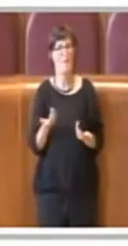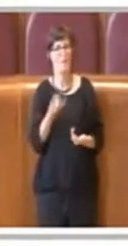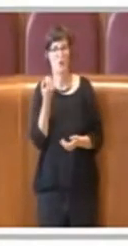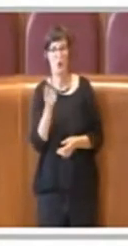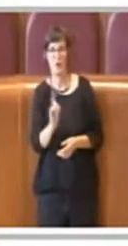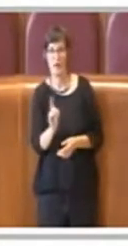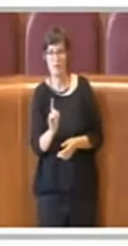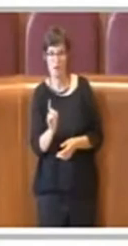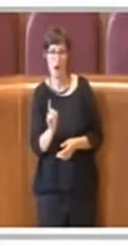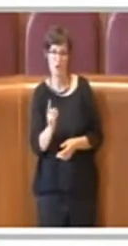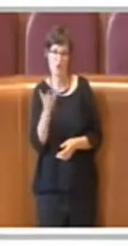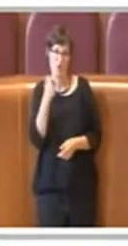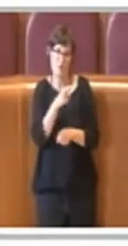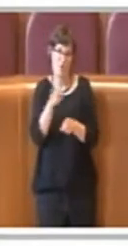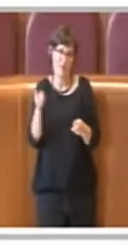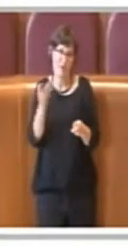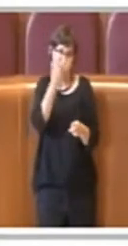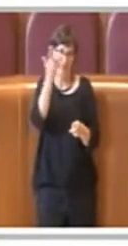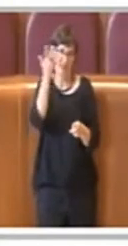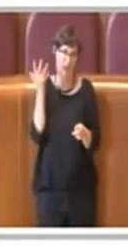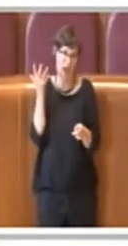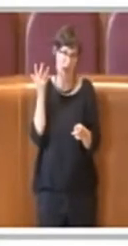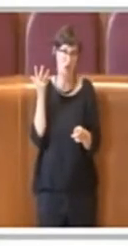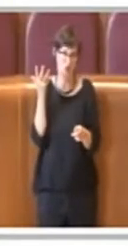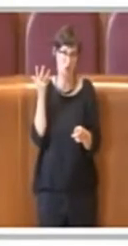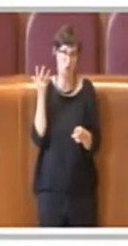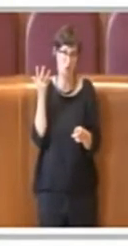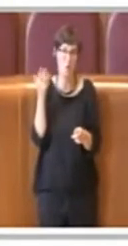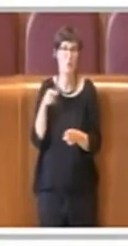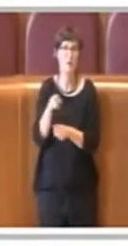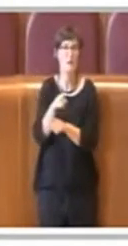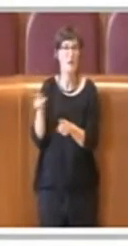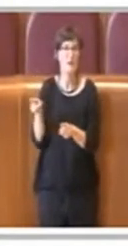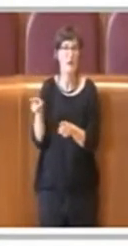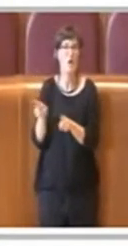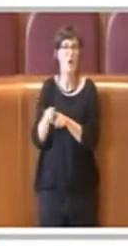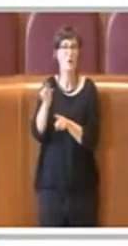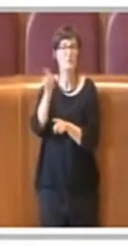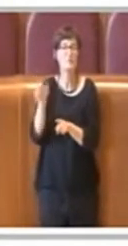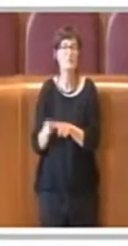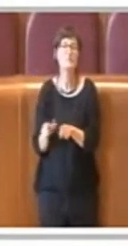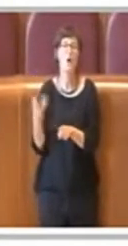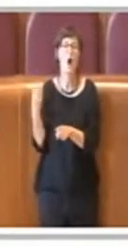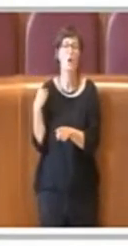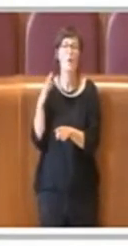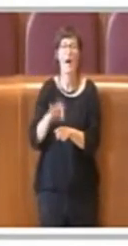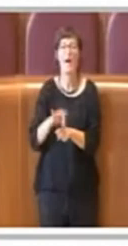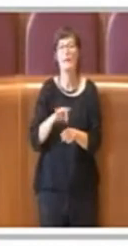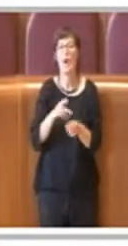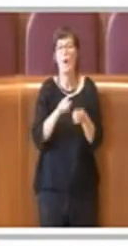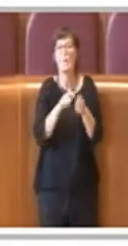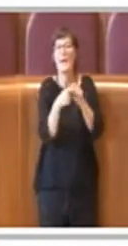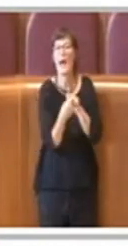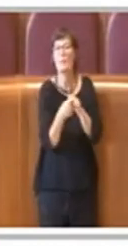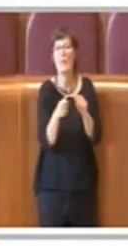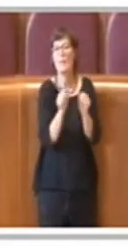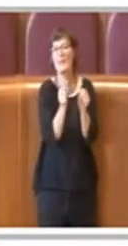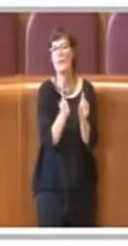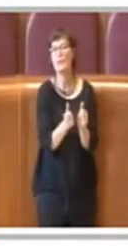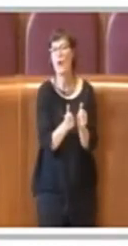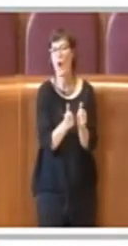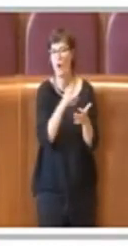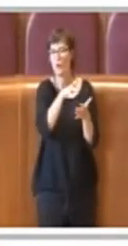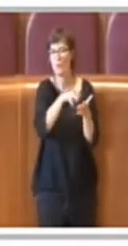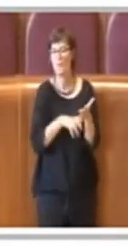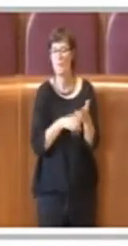tenessero conto, quindi loro ci chiedono di fare questi ritocchi formali, ma ripeto non era qui